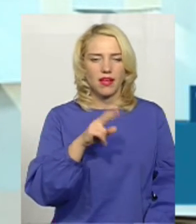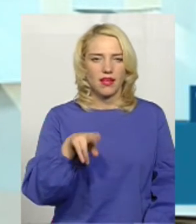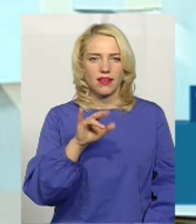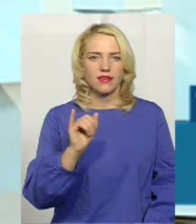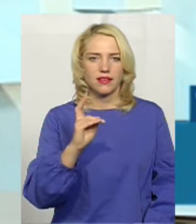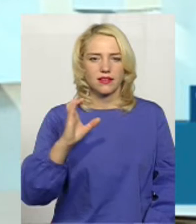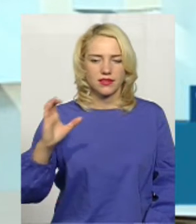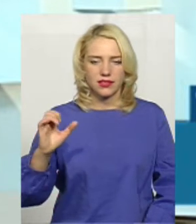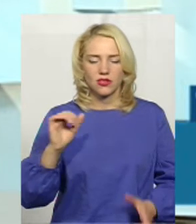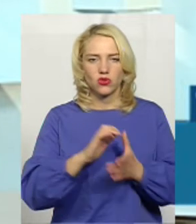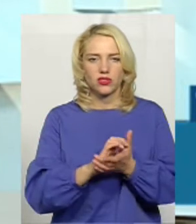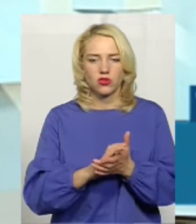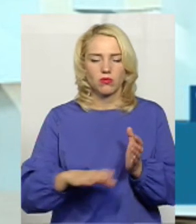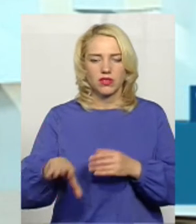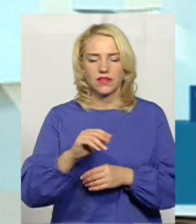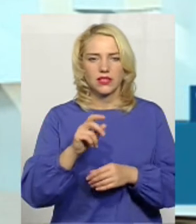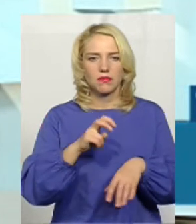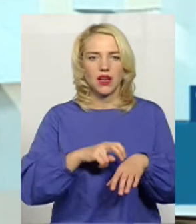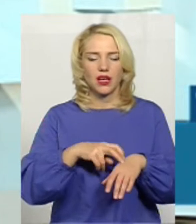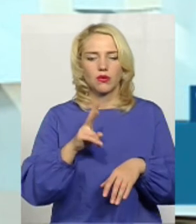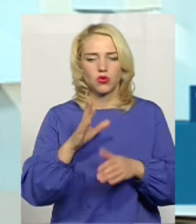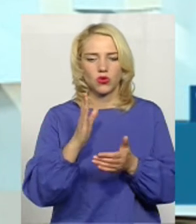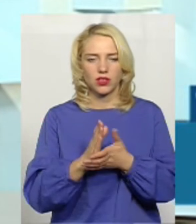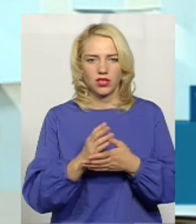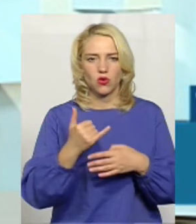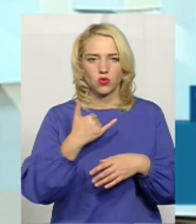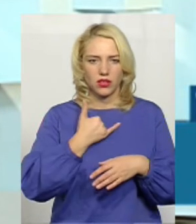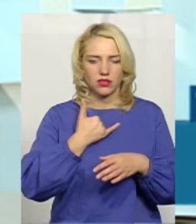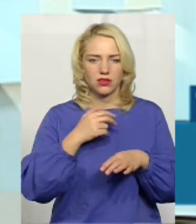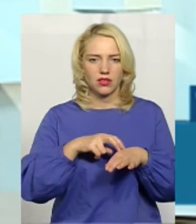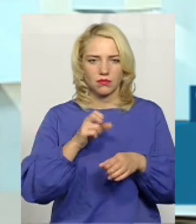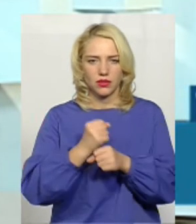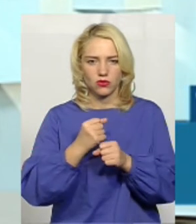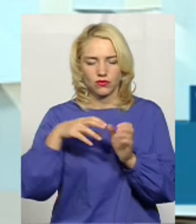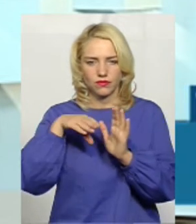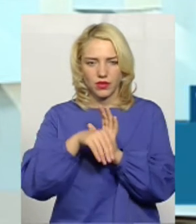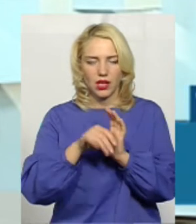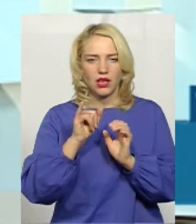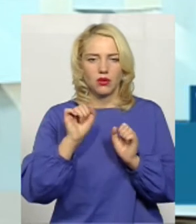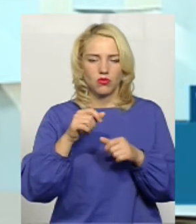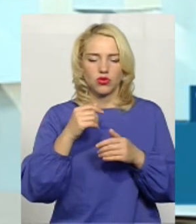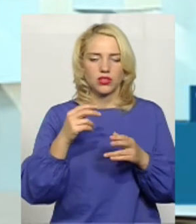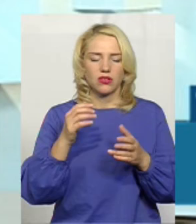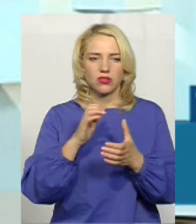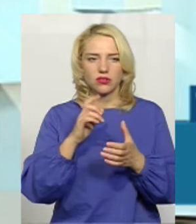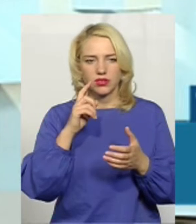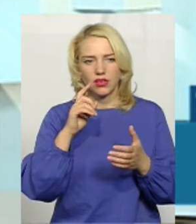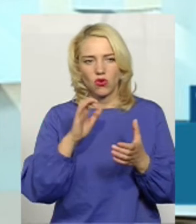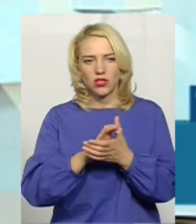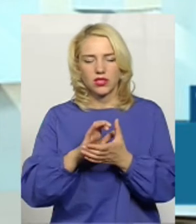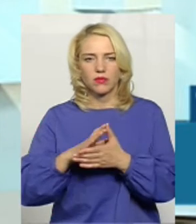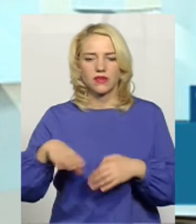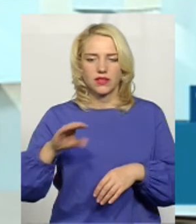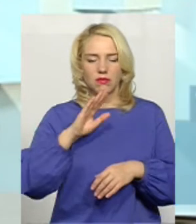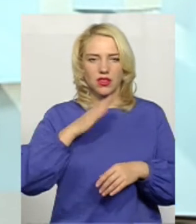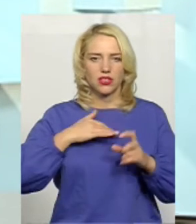лікарями, які є в нашій поліклінічній сітці, можна ознайомитися із лікувальними закладами, з усіма нашими